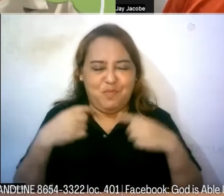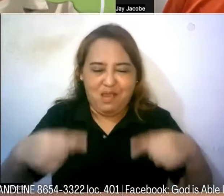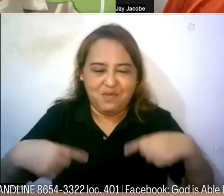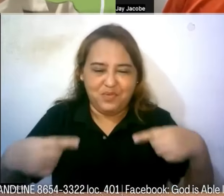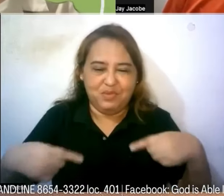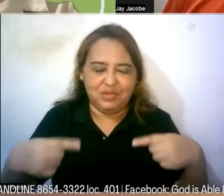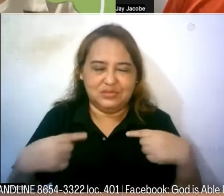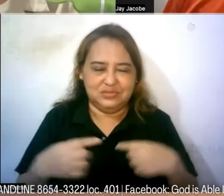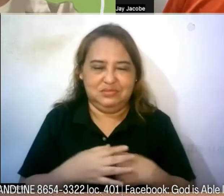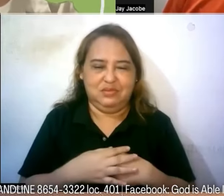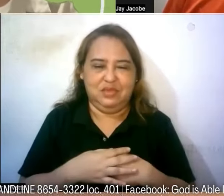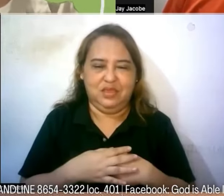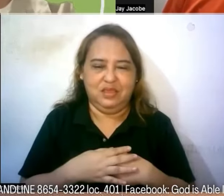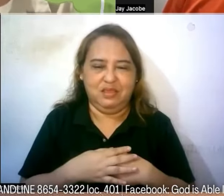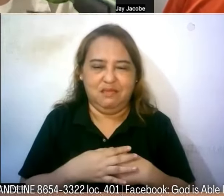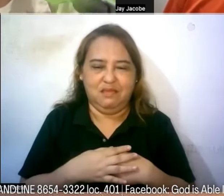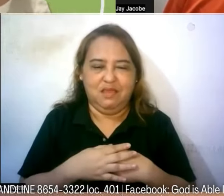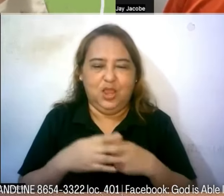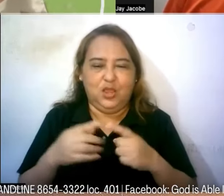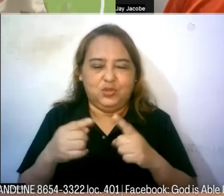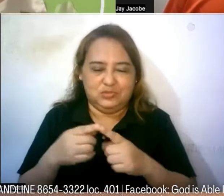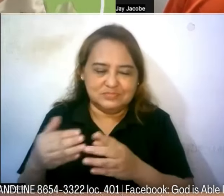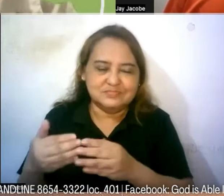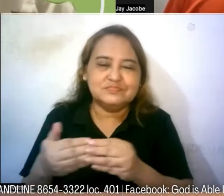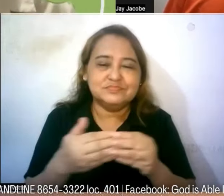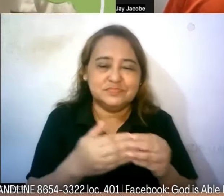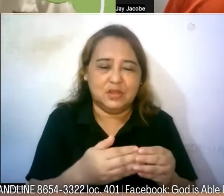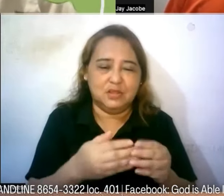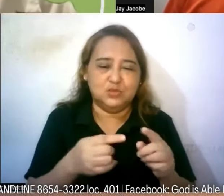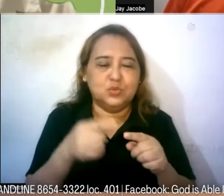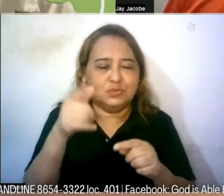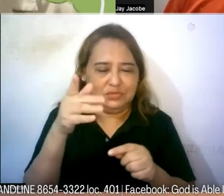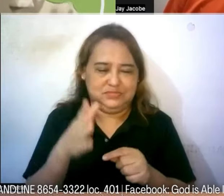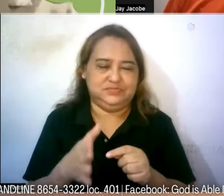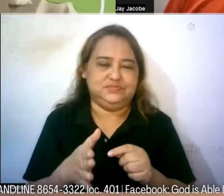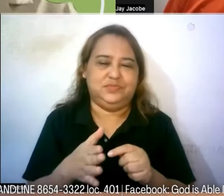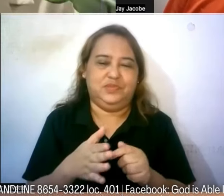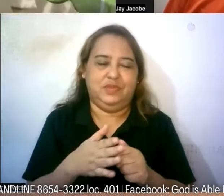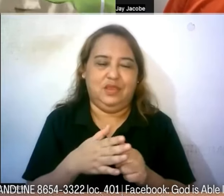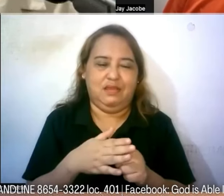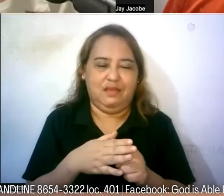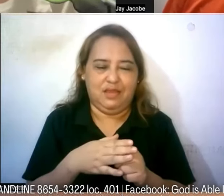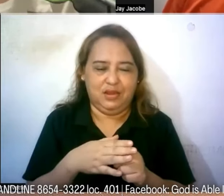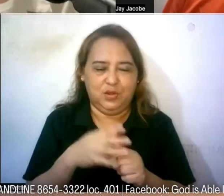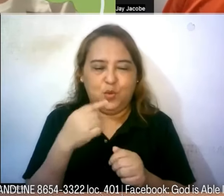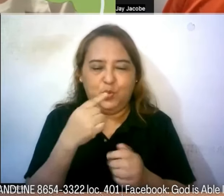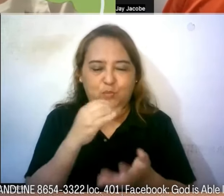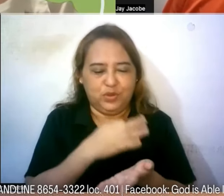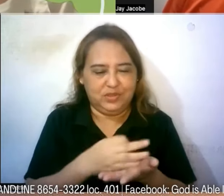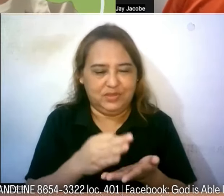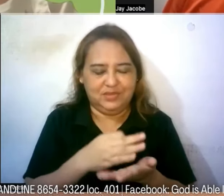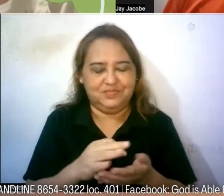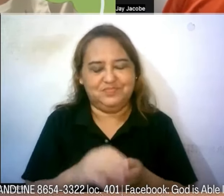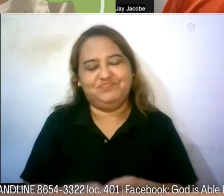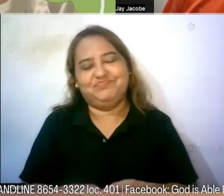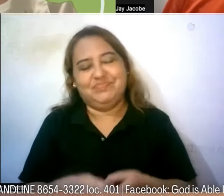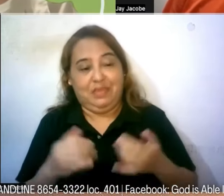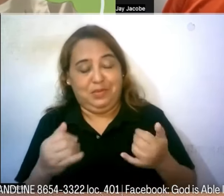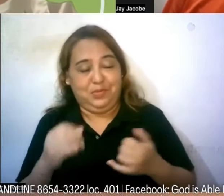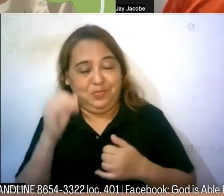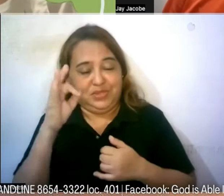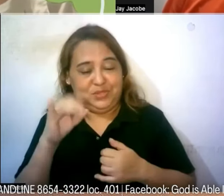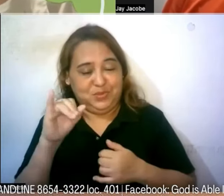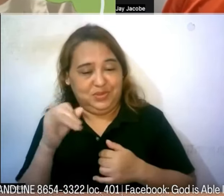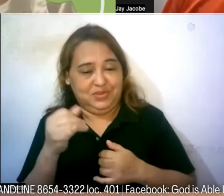instrumento lamang para talaga i-lead sila sa Diyos na nagmamahal at nagpapatawad sa kanila Pastor Jay maraming maraming salamat sa inyong